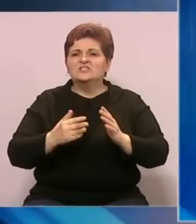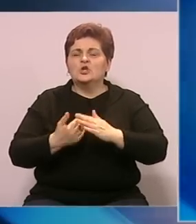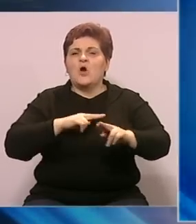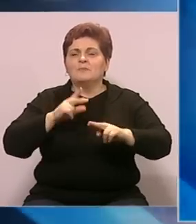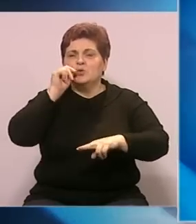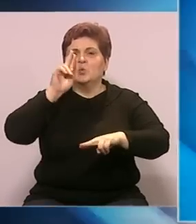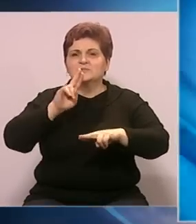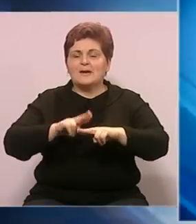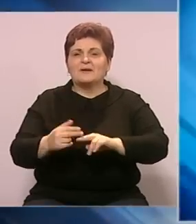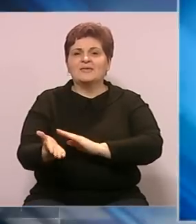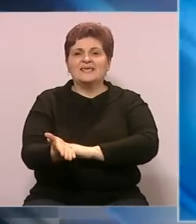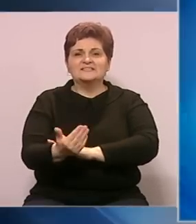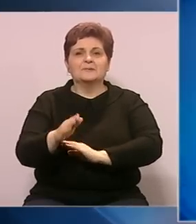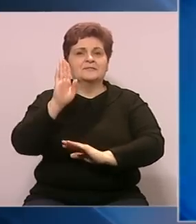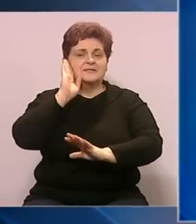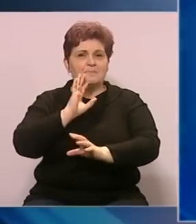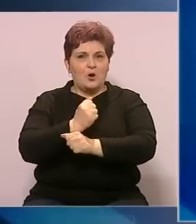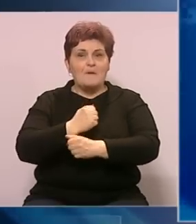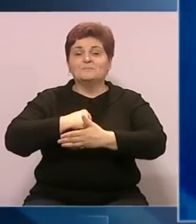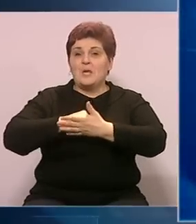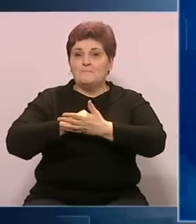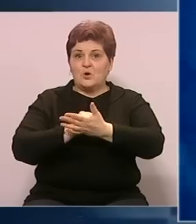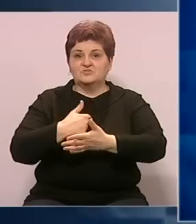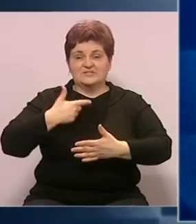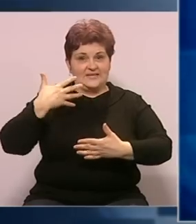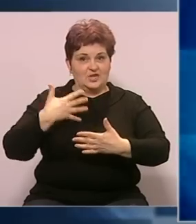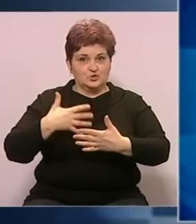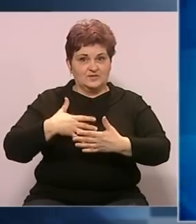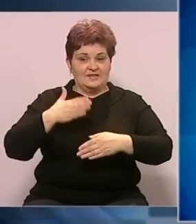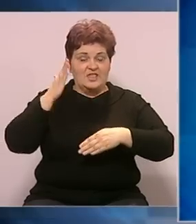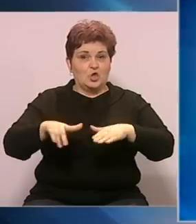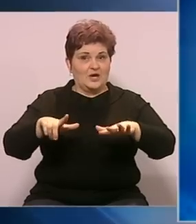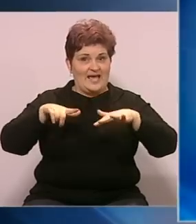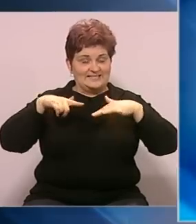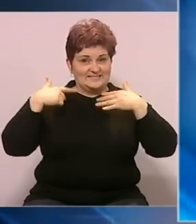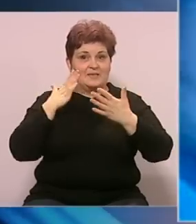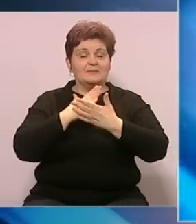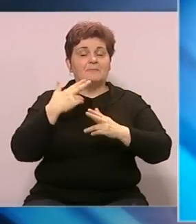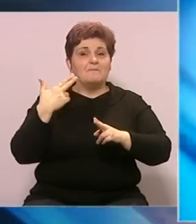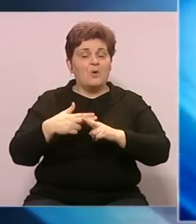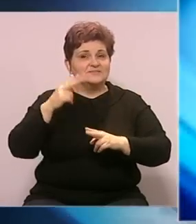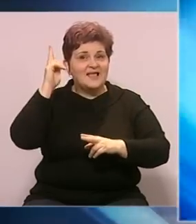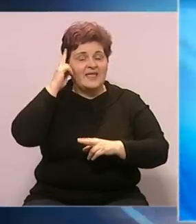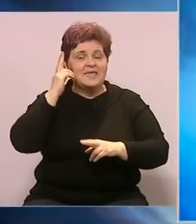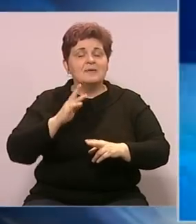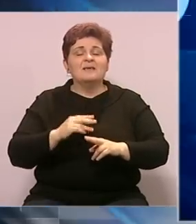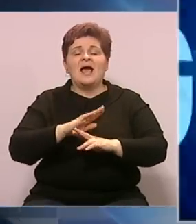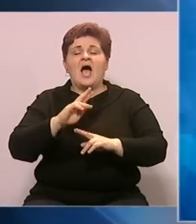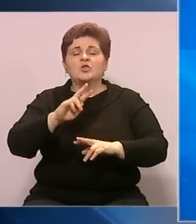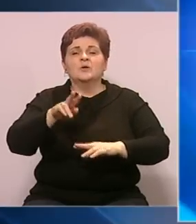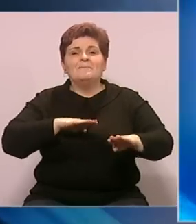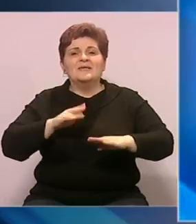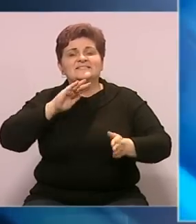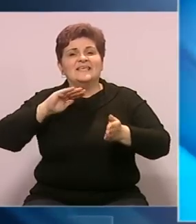za ljudska prava i izbjeglice BiH. Potvrđeno je za BHT1. Do kraja sedmice trebala bi biti poznata imena ostalih ministara i